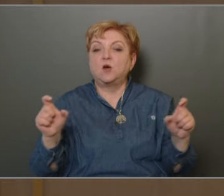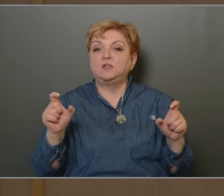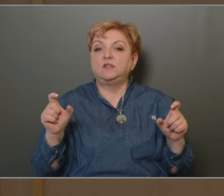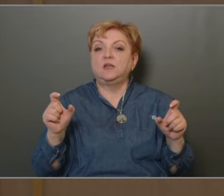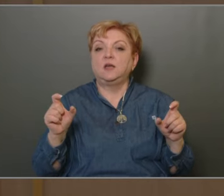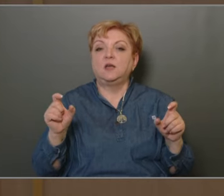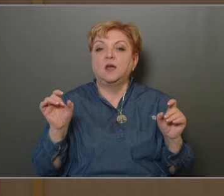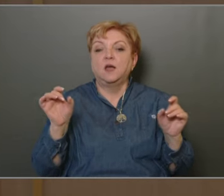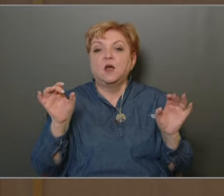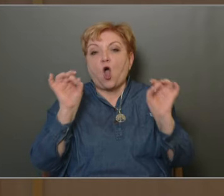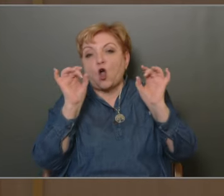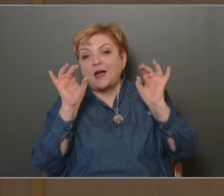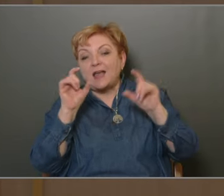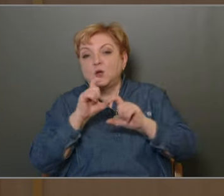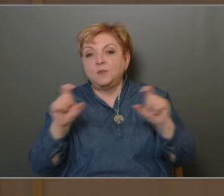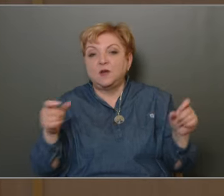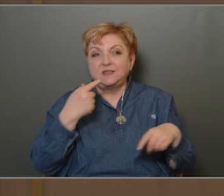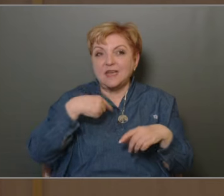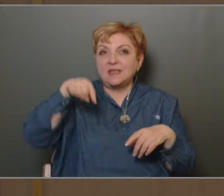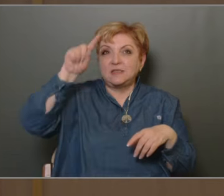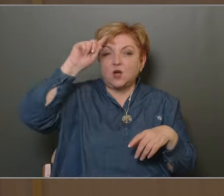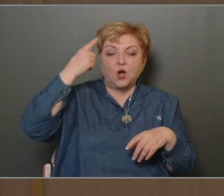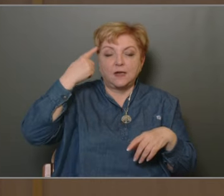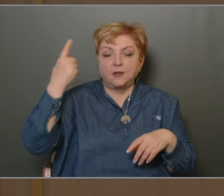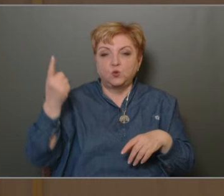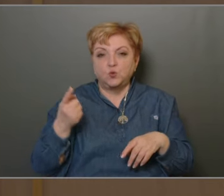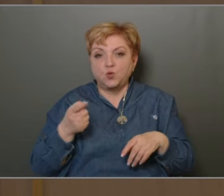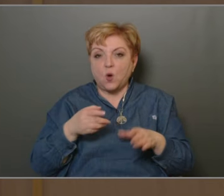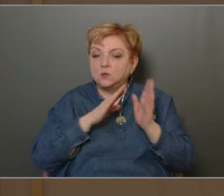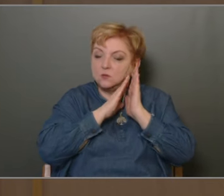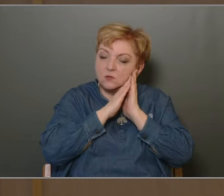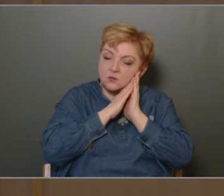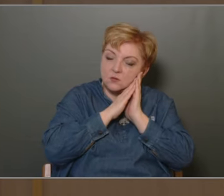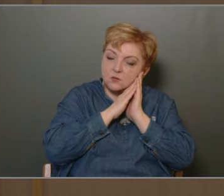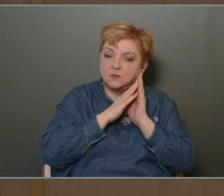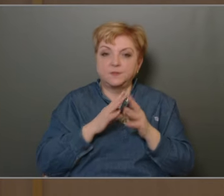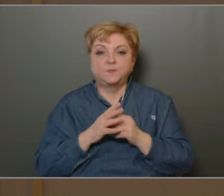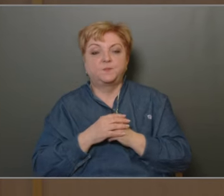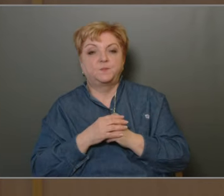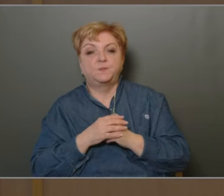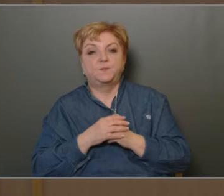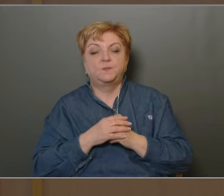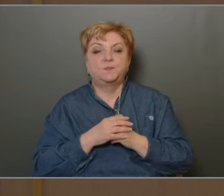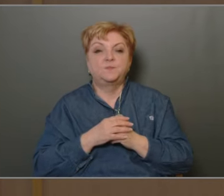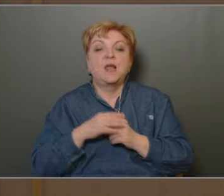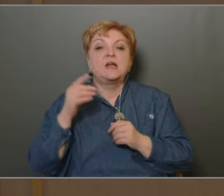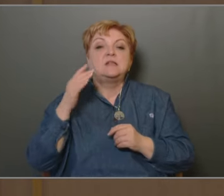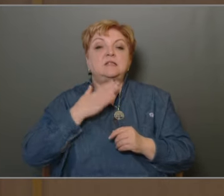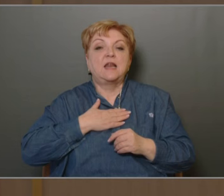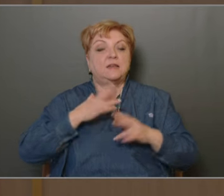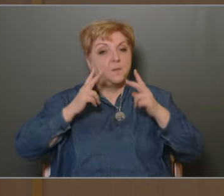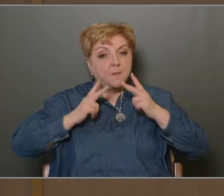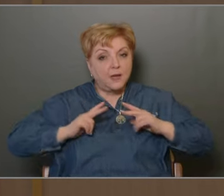aggályait következtében az éjszakát ne tudja megfelelő álomban tölteni. Szeretném